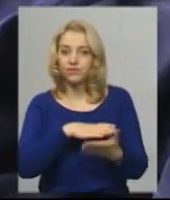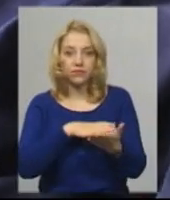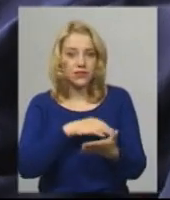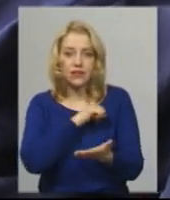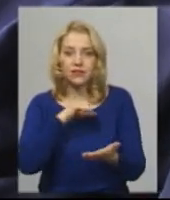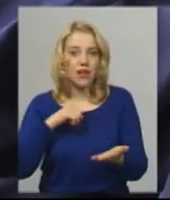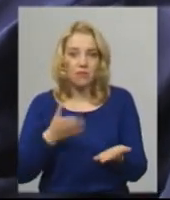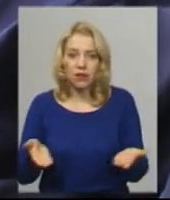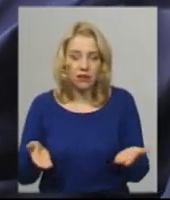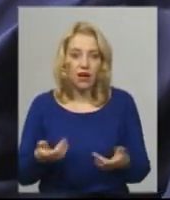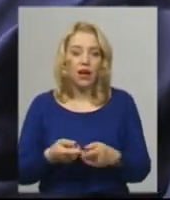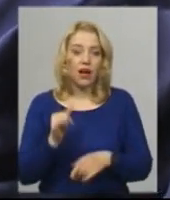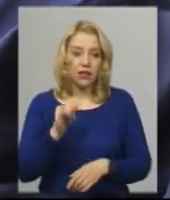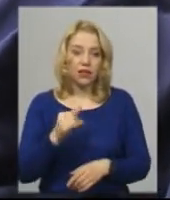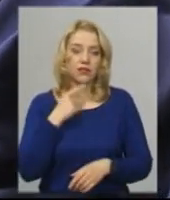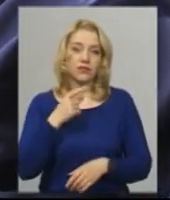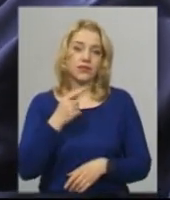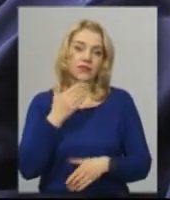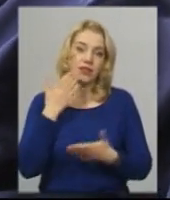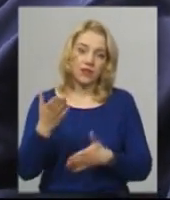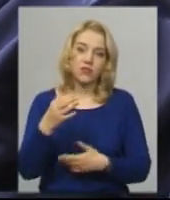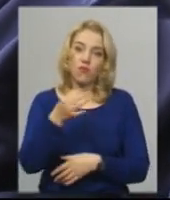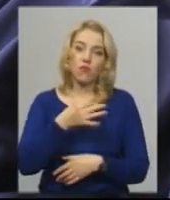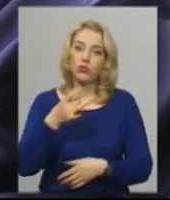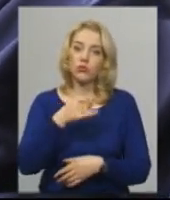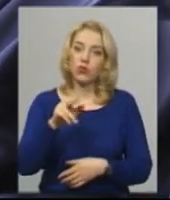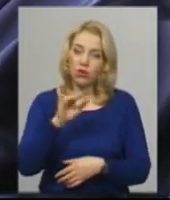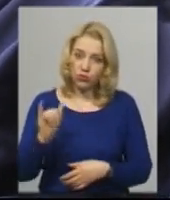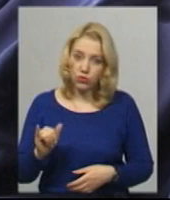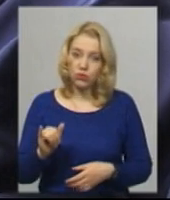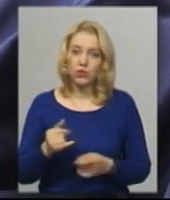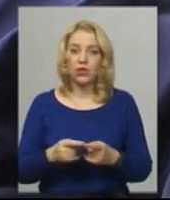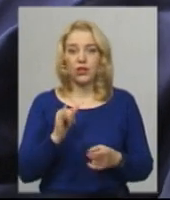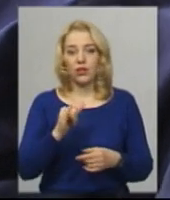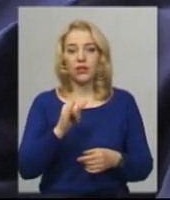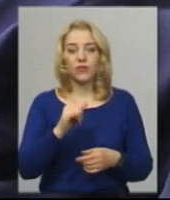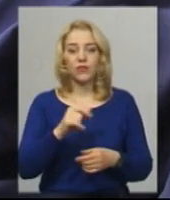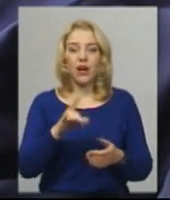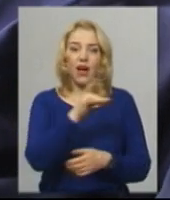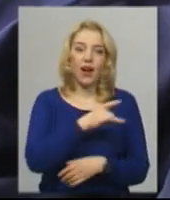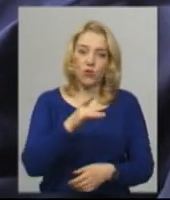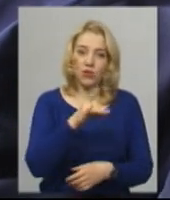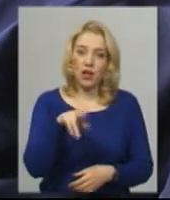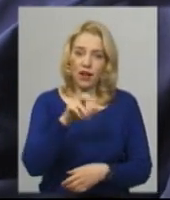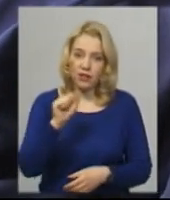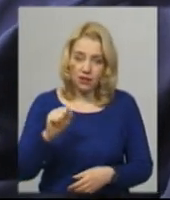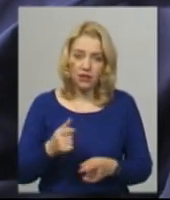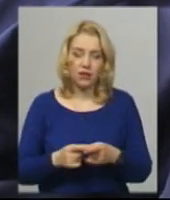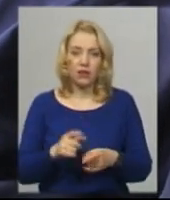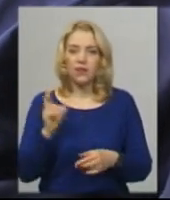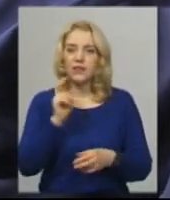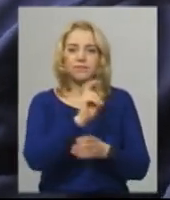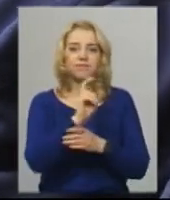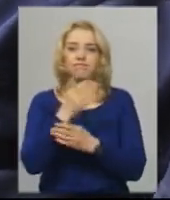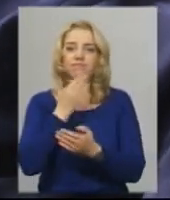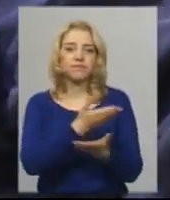самі. Звертався я в обласну раду, в районну раду, звертався. Я кажуть, прийшов по всіх інстанціях